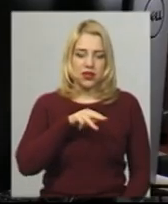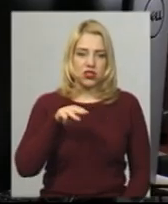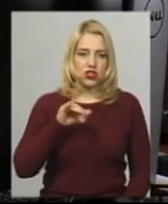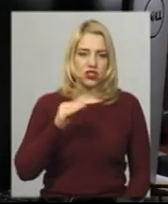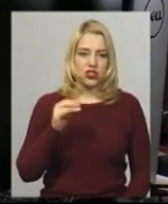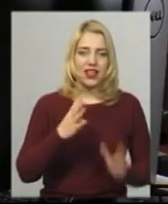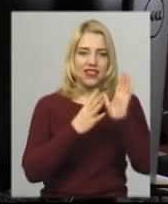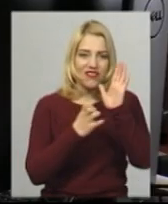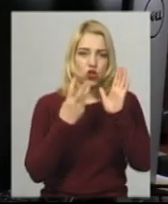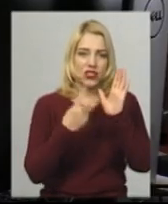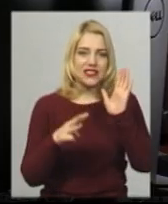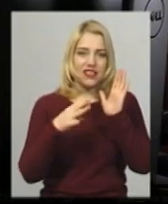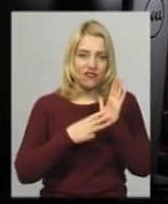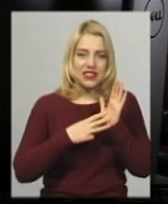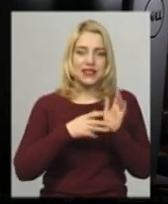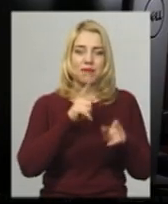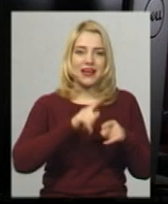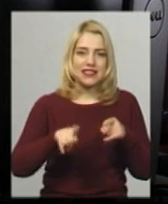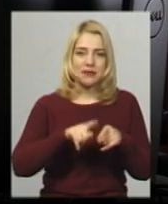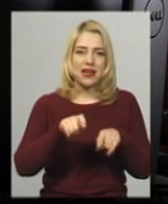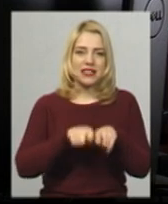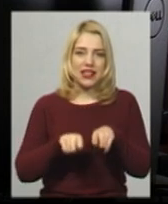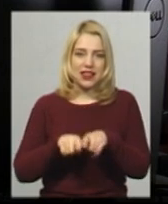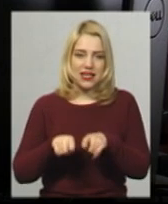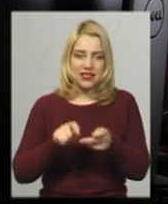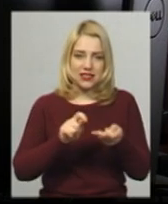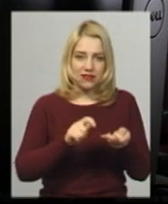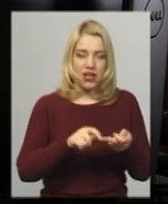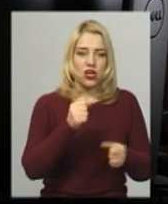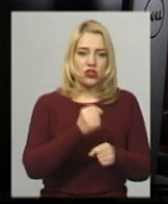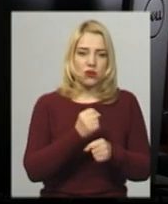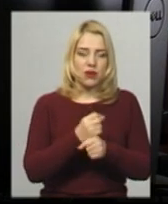938 експрес-тестів ми зробили станом на 12.00.